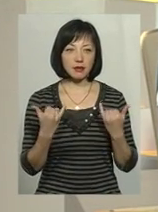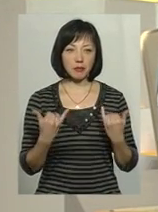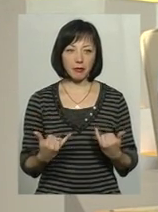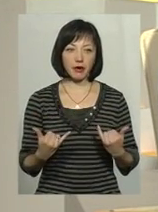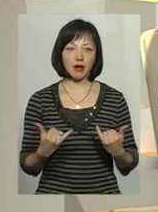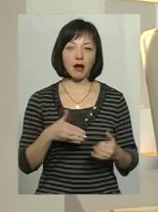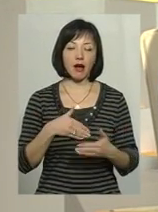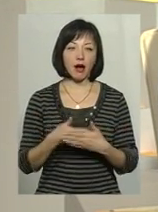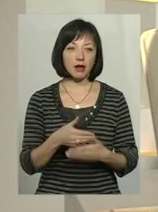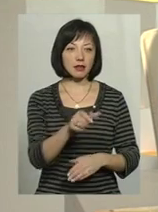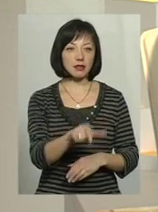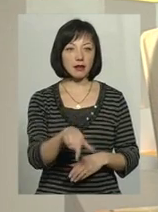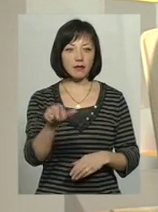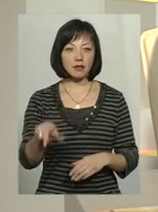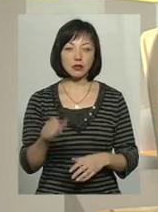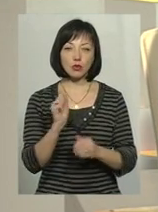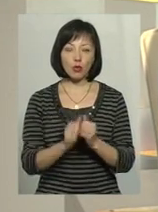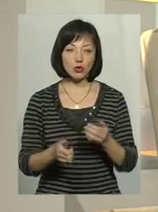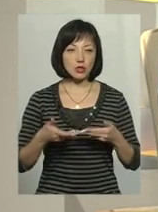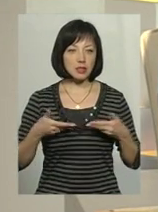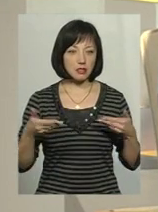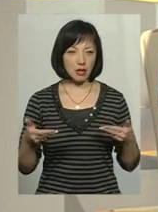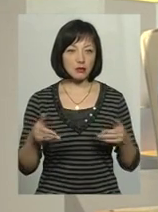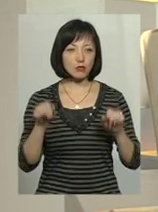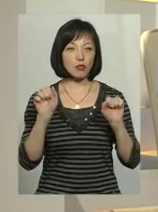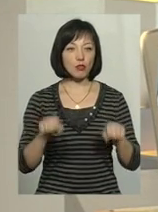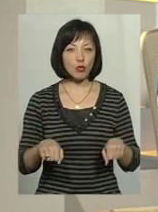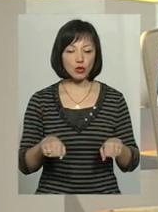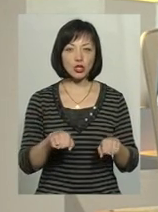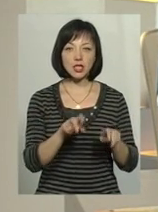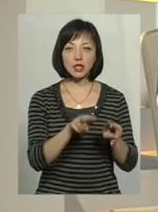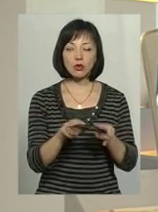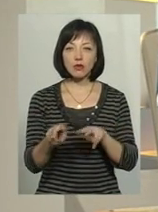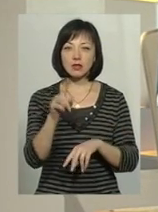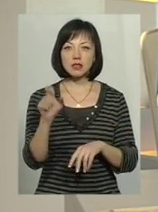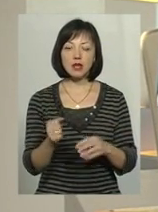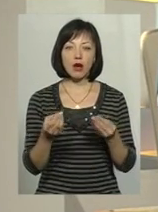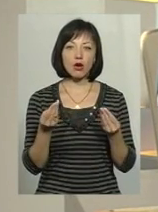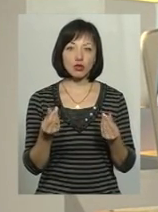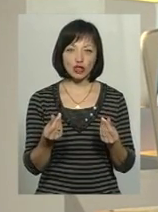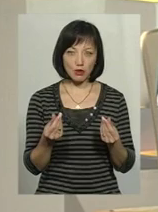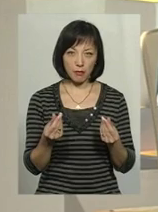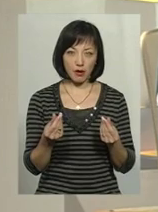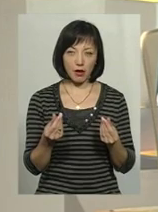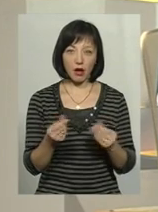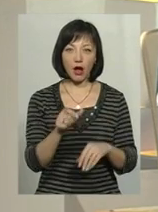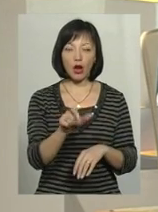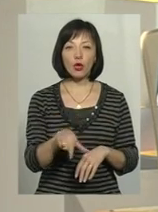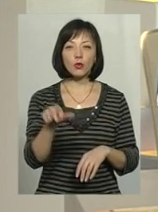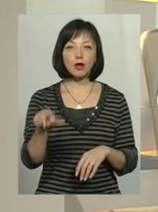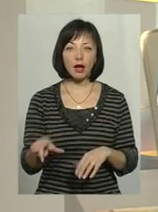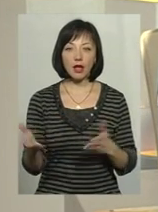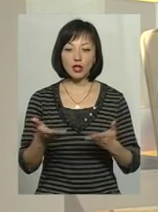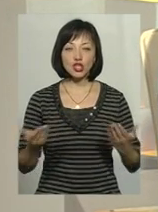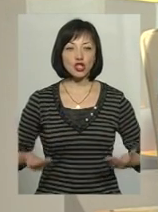громадські активісти, кожен з нас може слідкувати за грошима людей, які